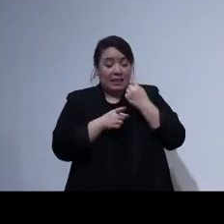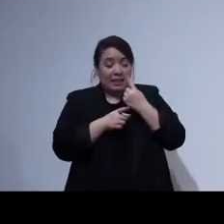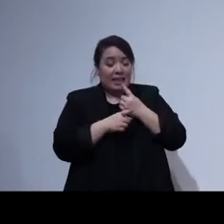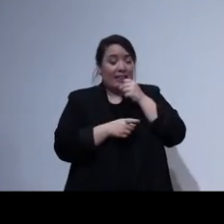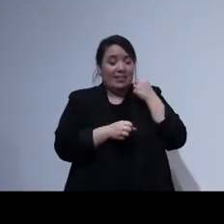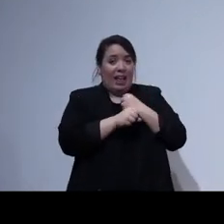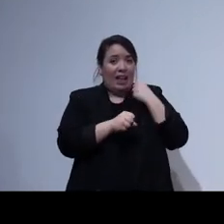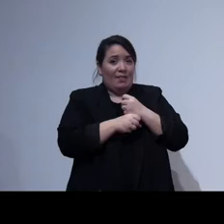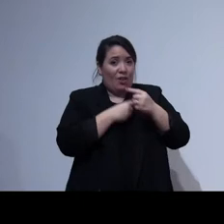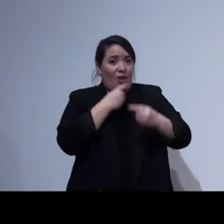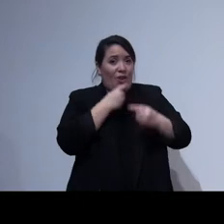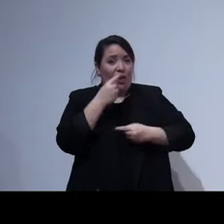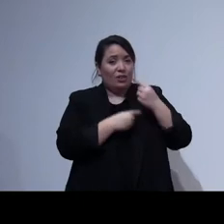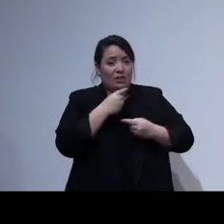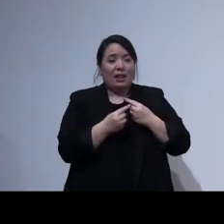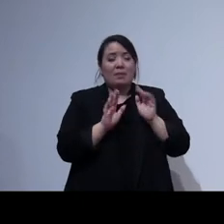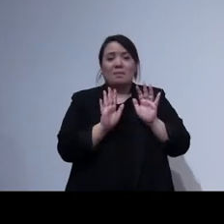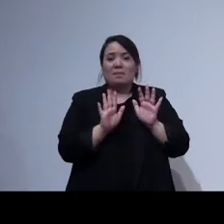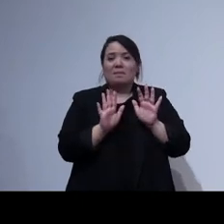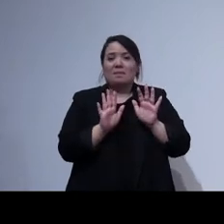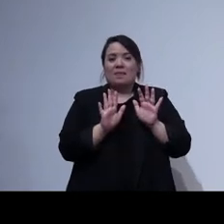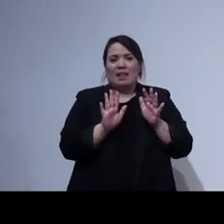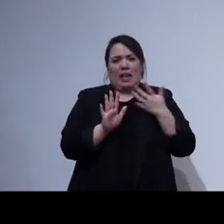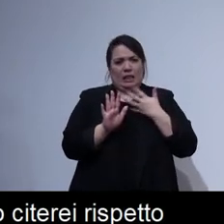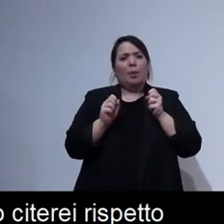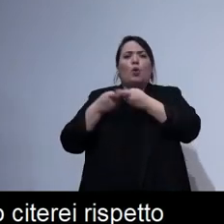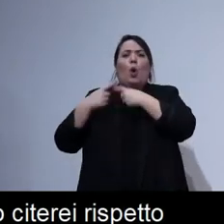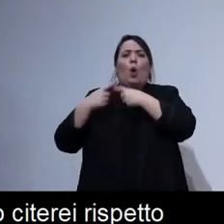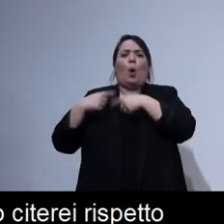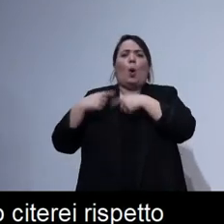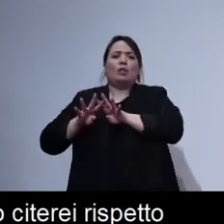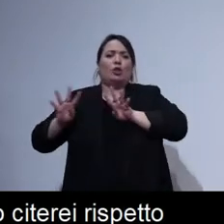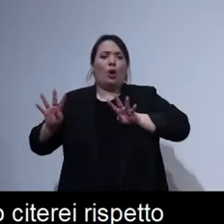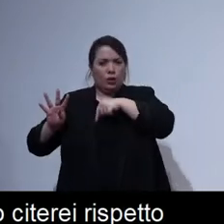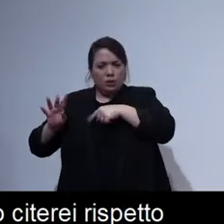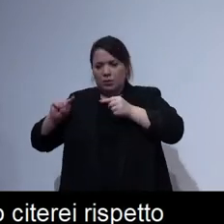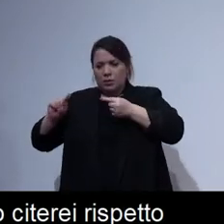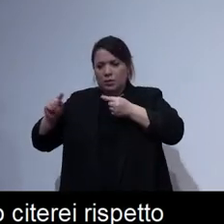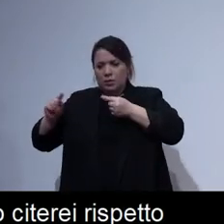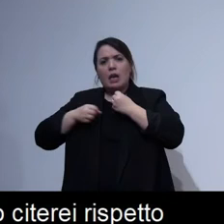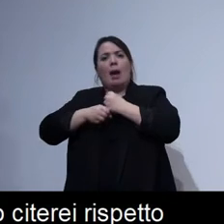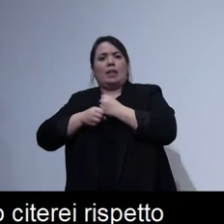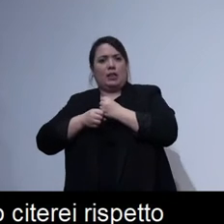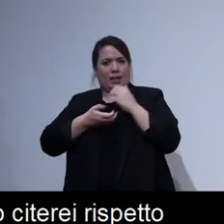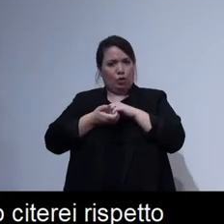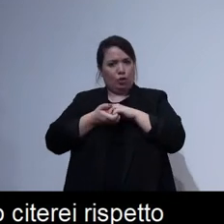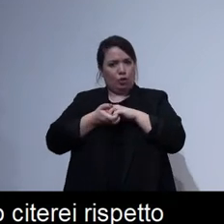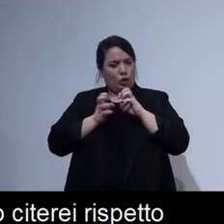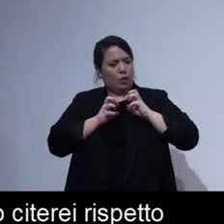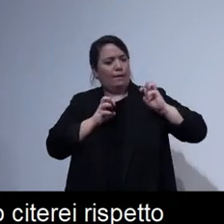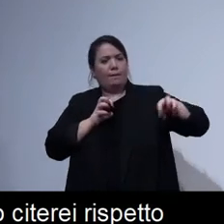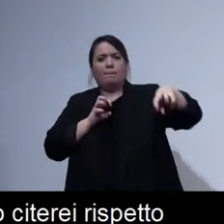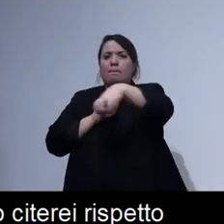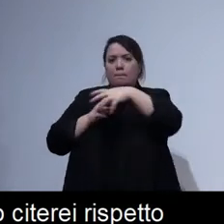esiste un board sostanzialmente dove vengono ci sono rappresentanti di diverse associazioni